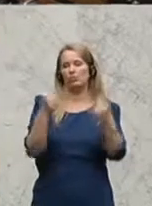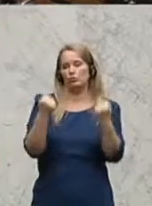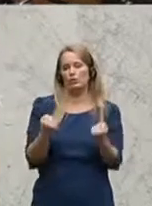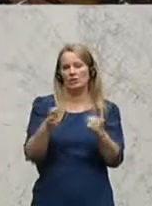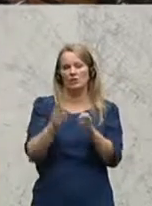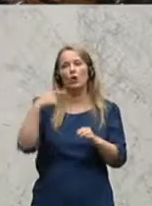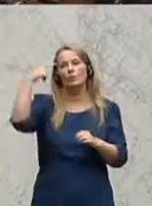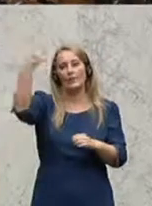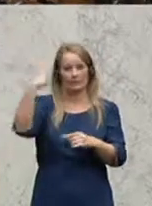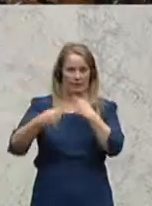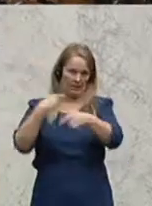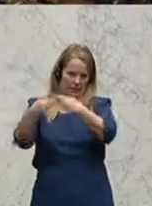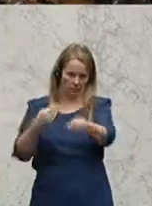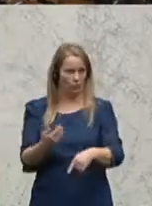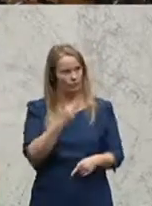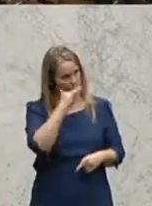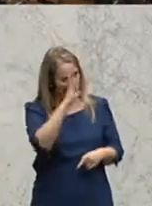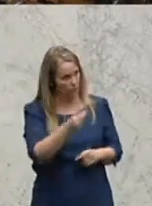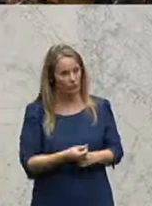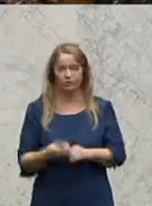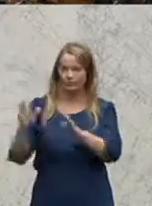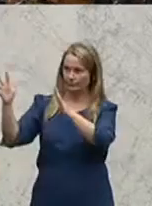auch für die nächsten Generationen. Dankeschön.